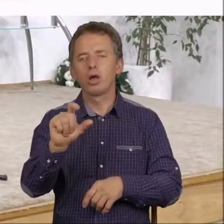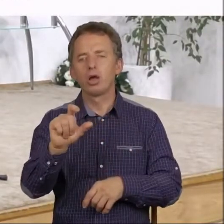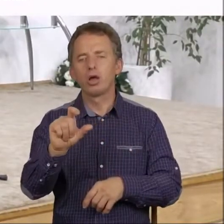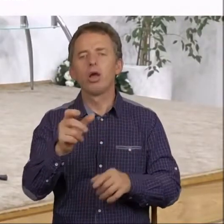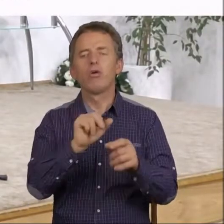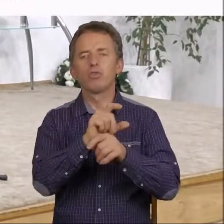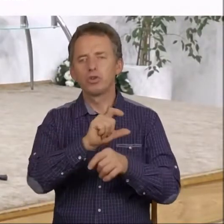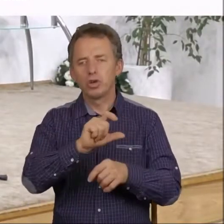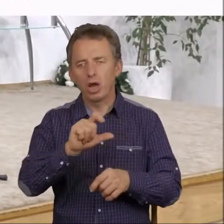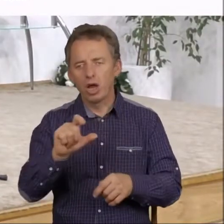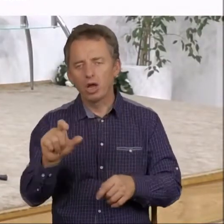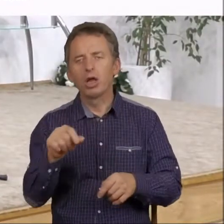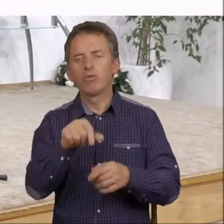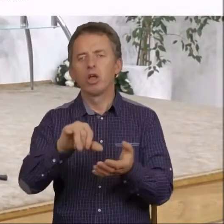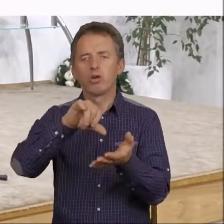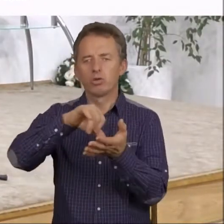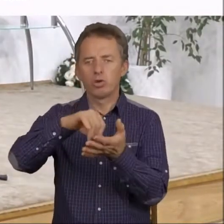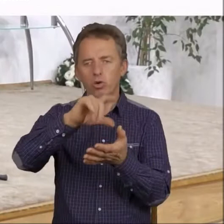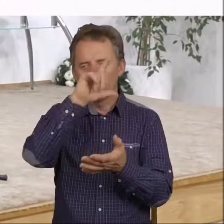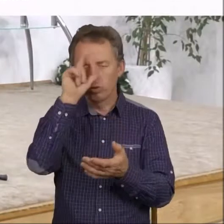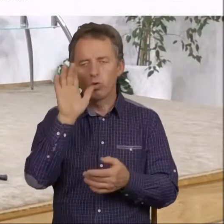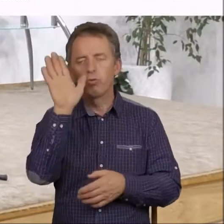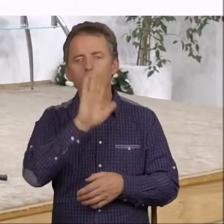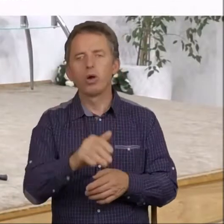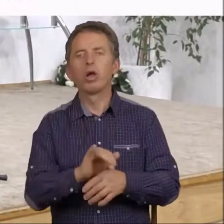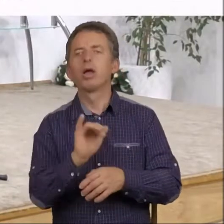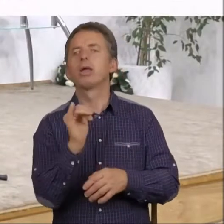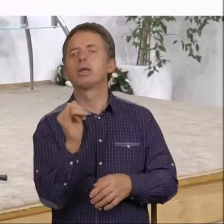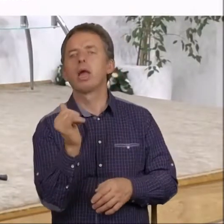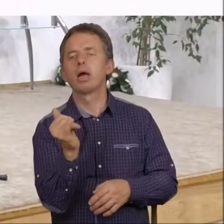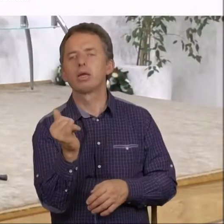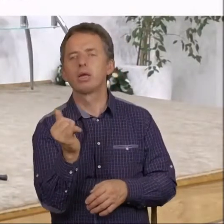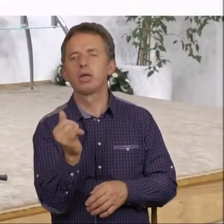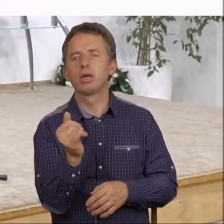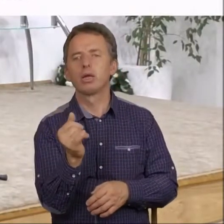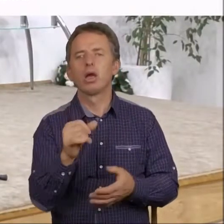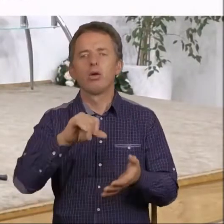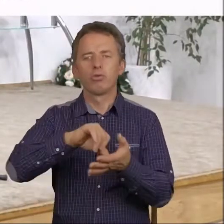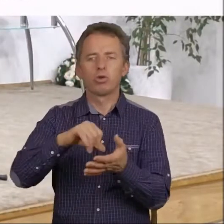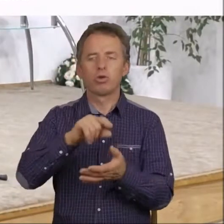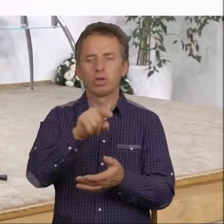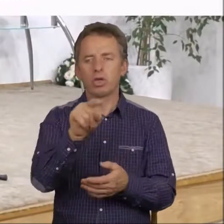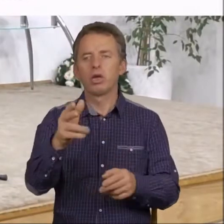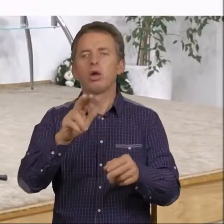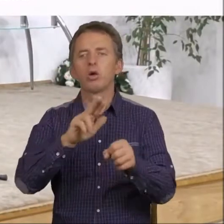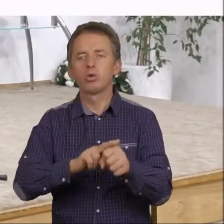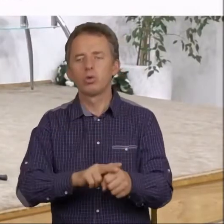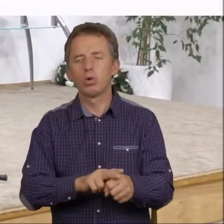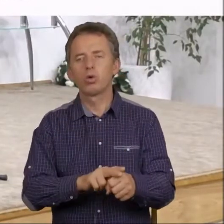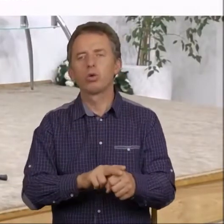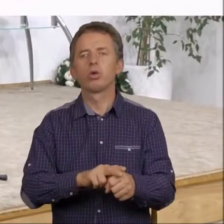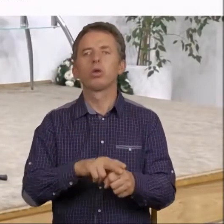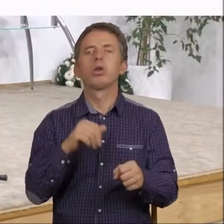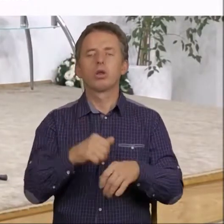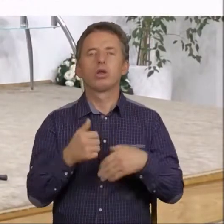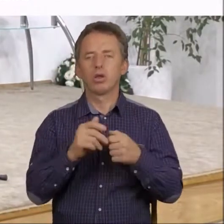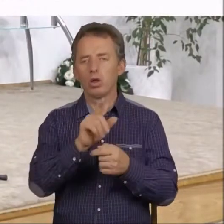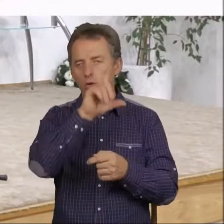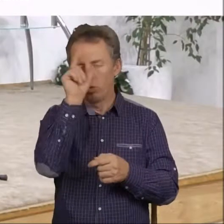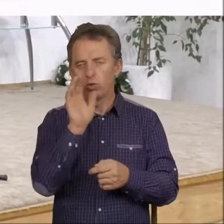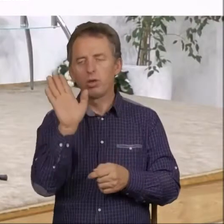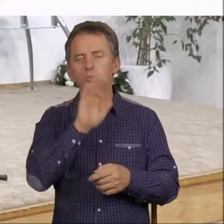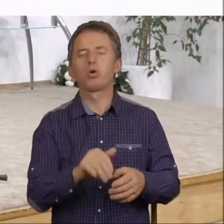przesiew. I to zarówno wśród ludu Bożego, jak i wśród tych wszystkich, którzy są poza obrębem ludu